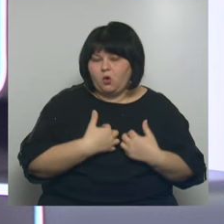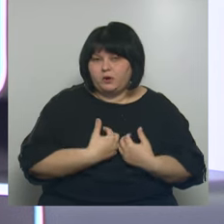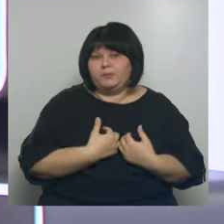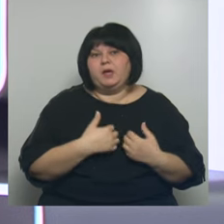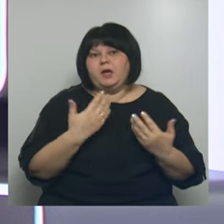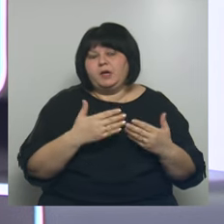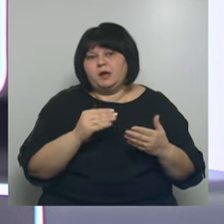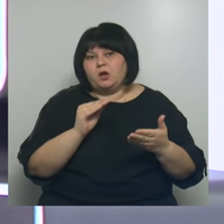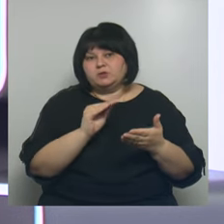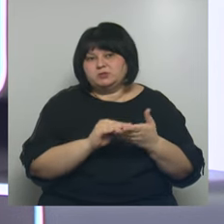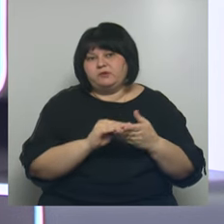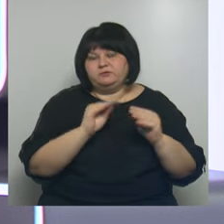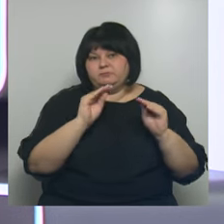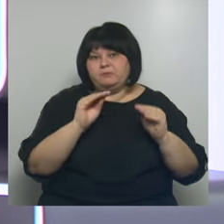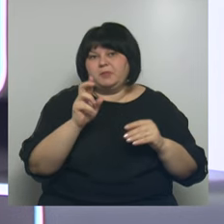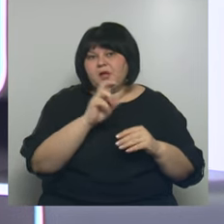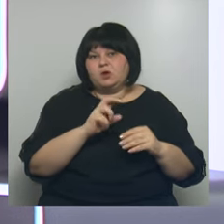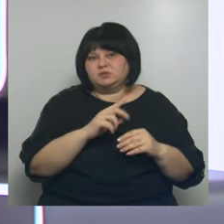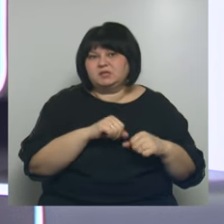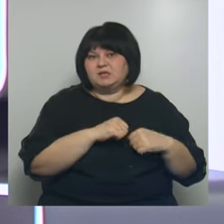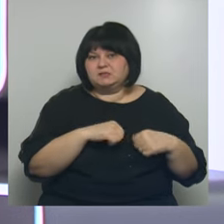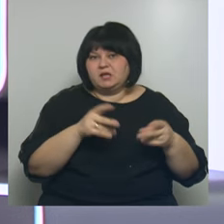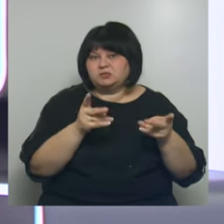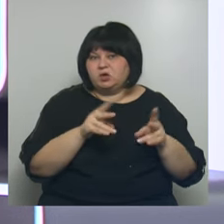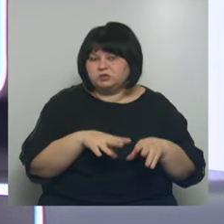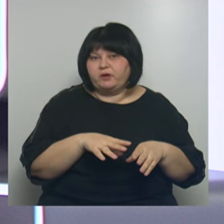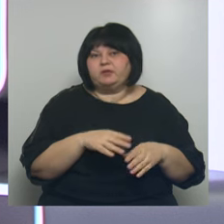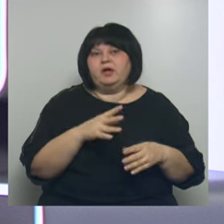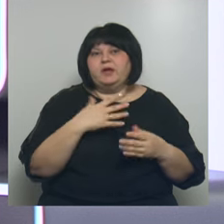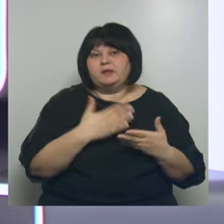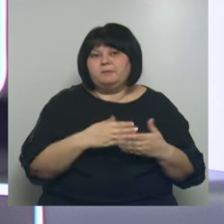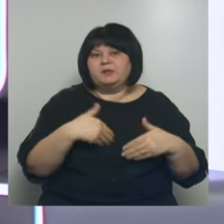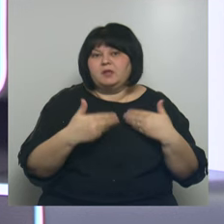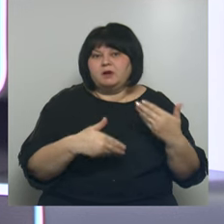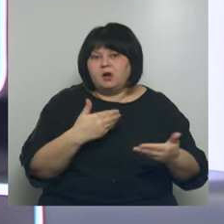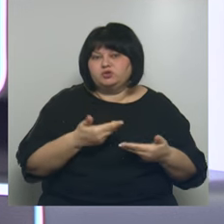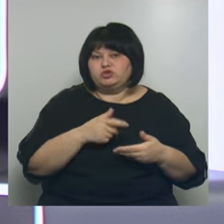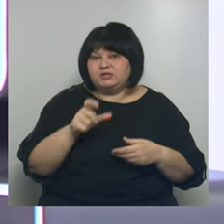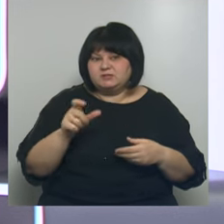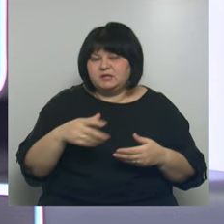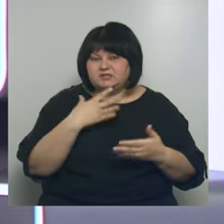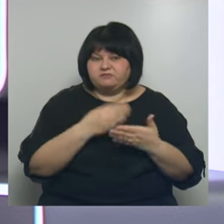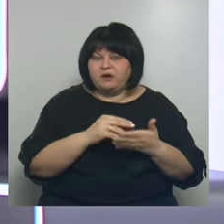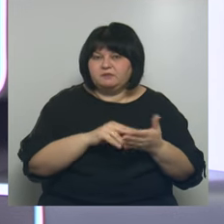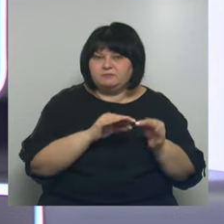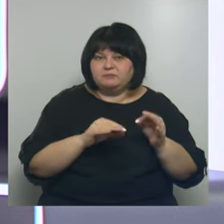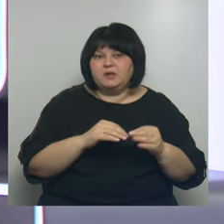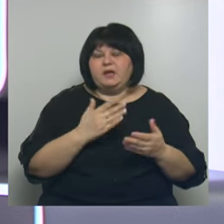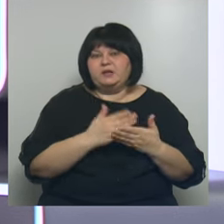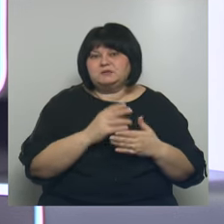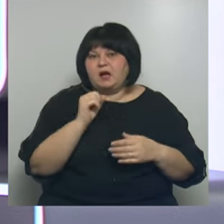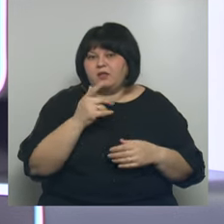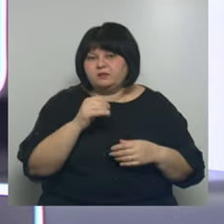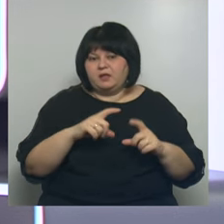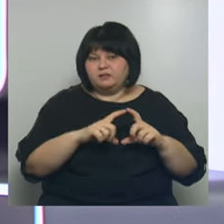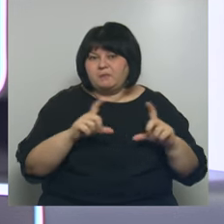местом памяти инсталляцию «Белгородское сердце». Предлагают жители и свои варианты концепции. К примеру, ангел с табличкой в руках, на которую